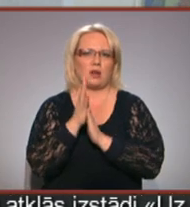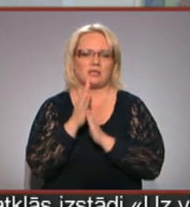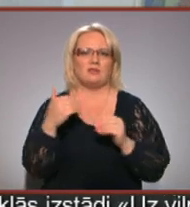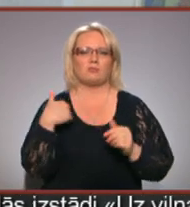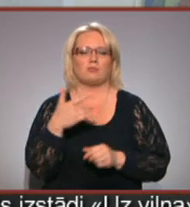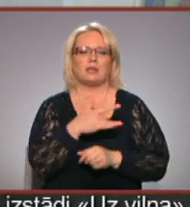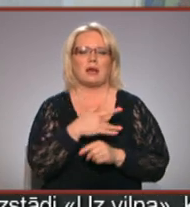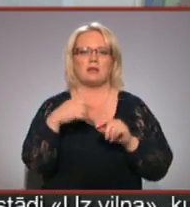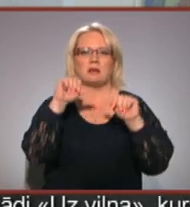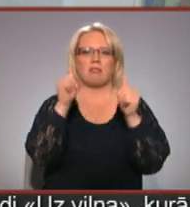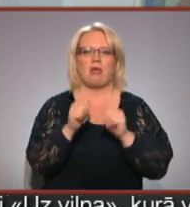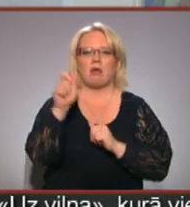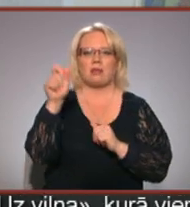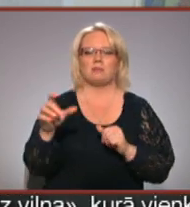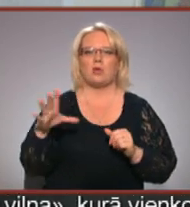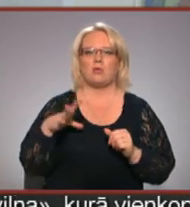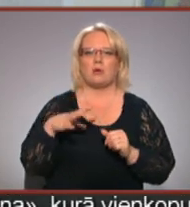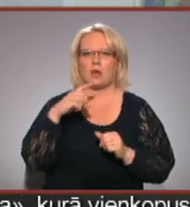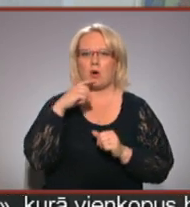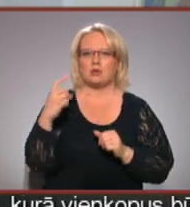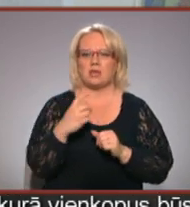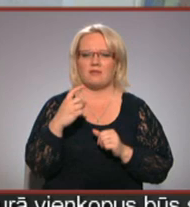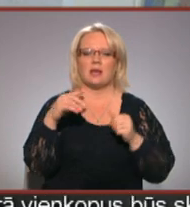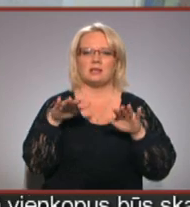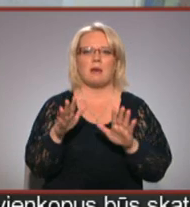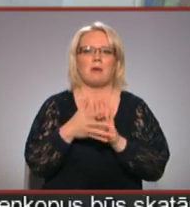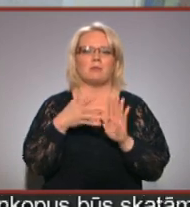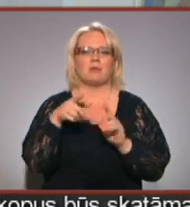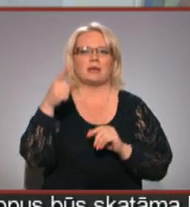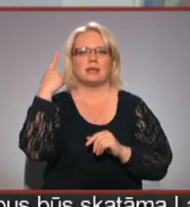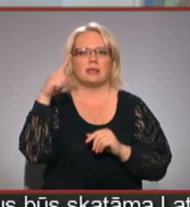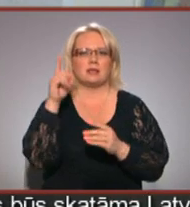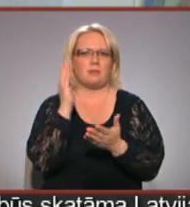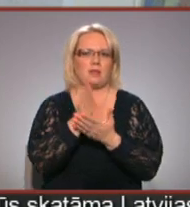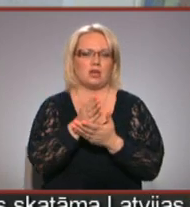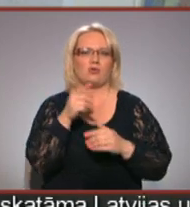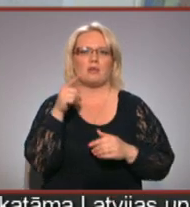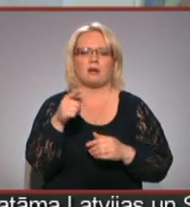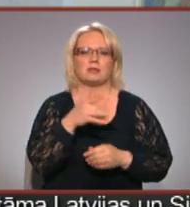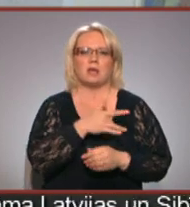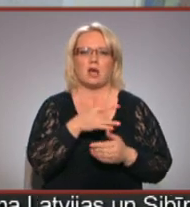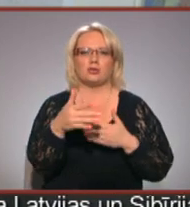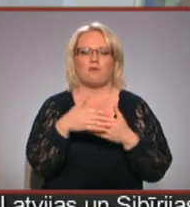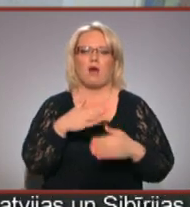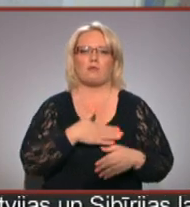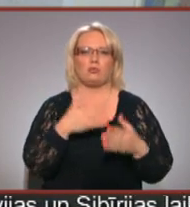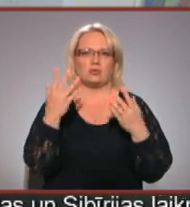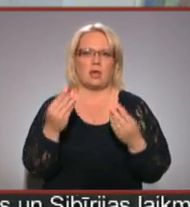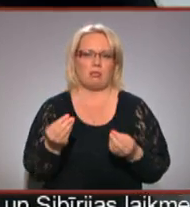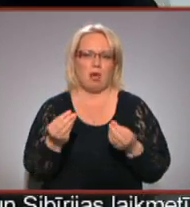Mums likās, telnieci bija ļoti konservatīva, mēs izlaimām izmantot šīs idejas patiešo, jo tas mums likās tuvāk mūsdienā.